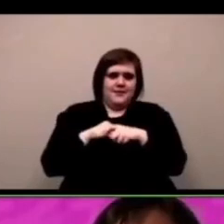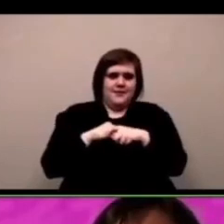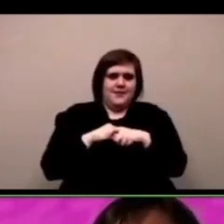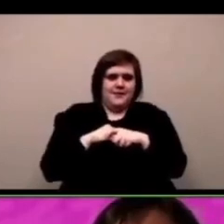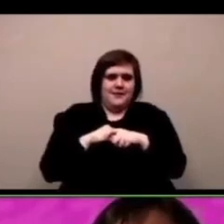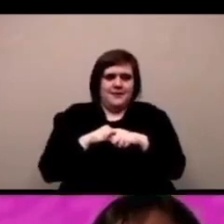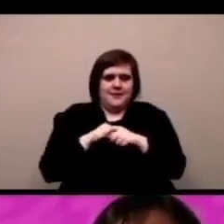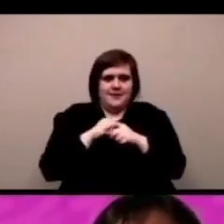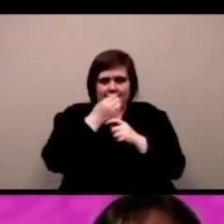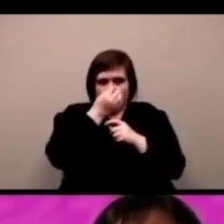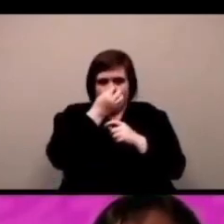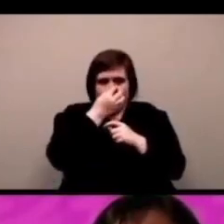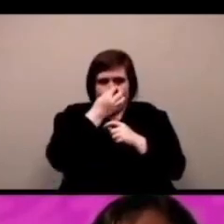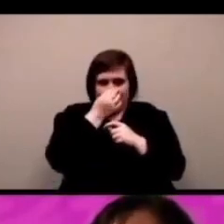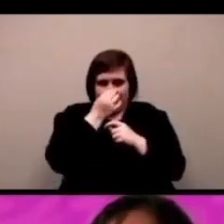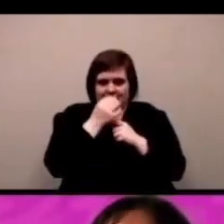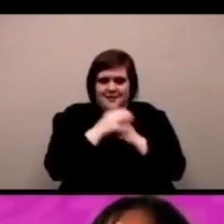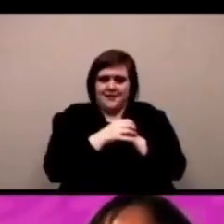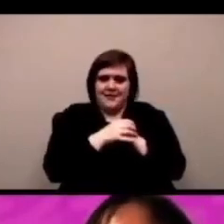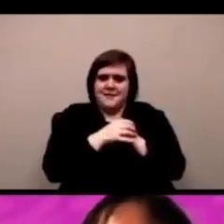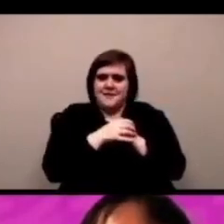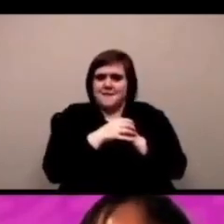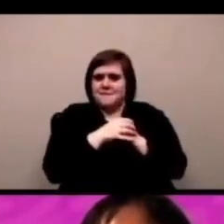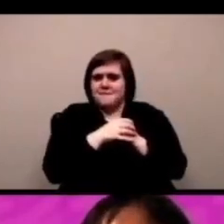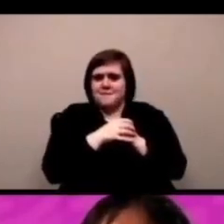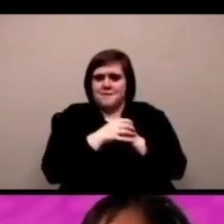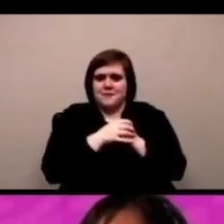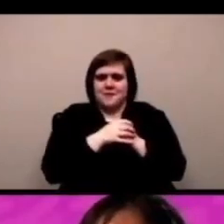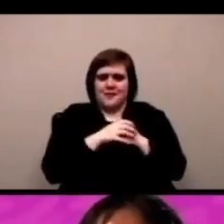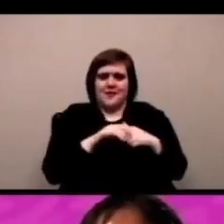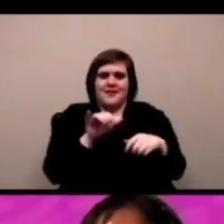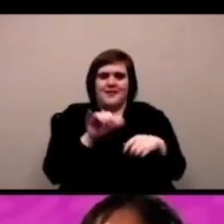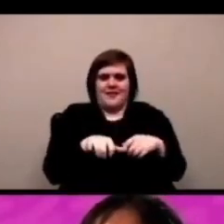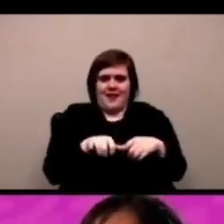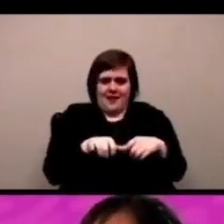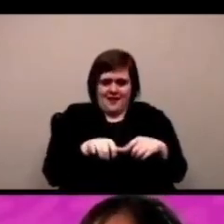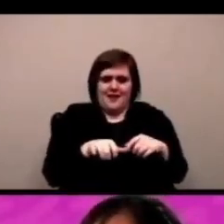voglio che le mele possano muoversi un po' di più